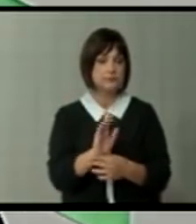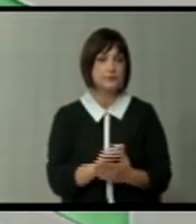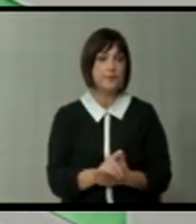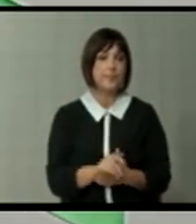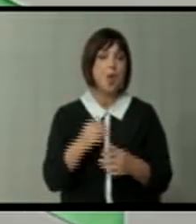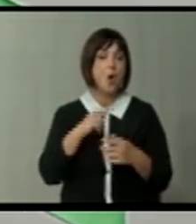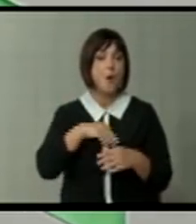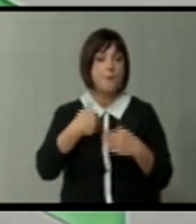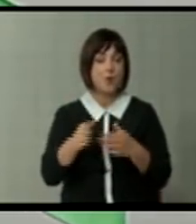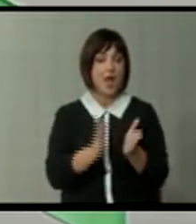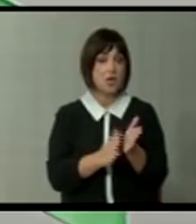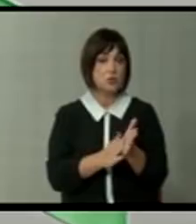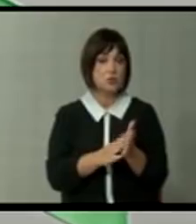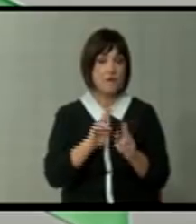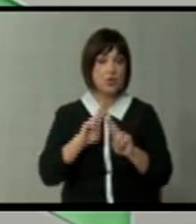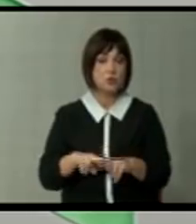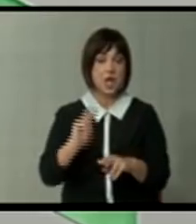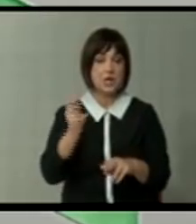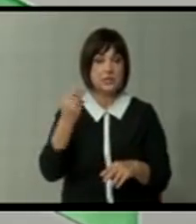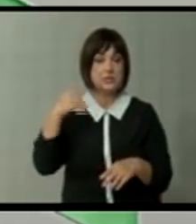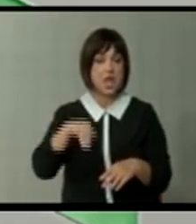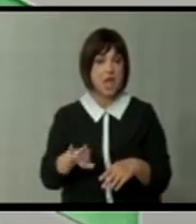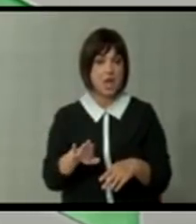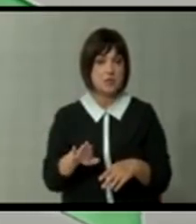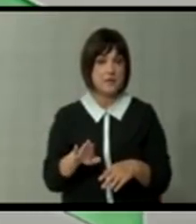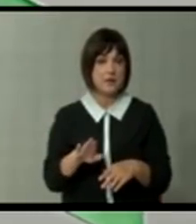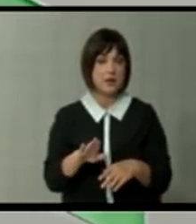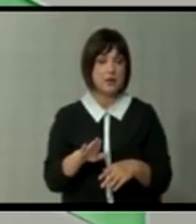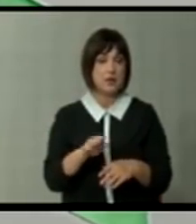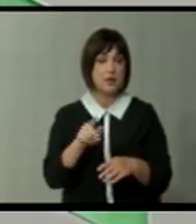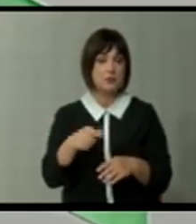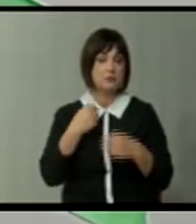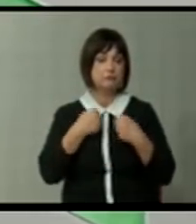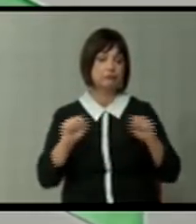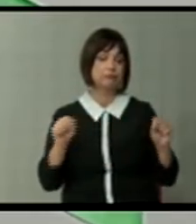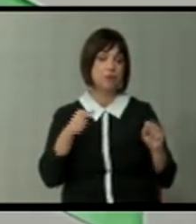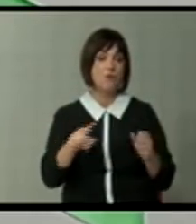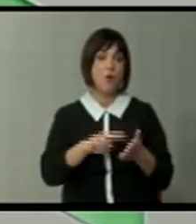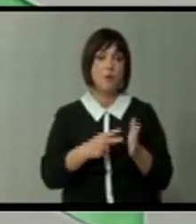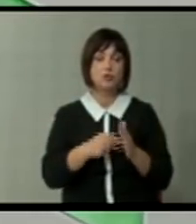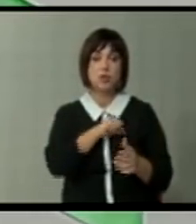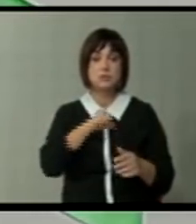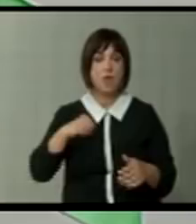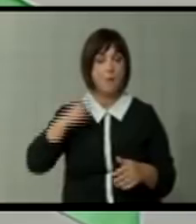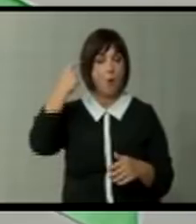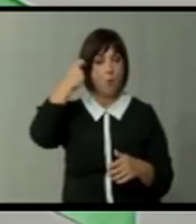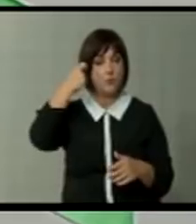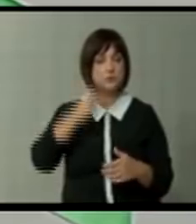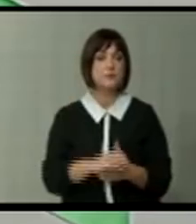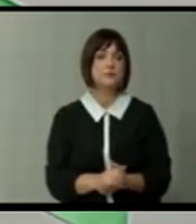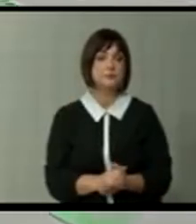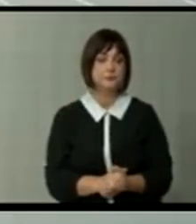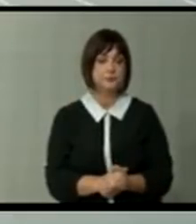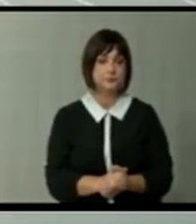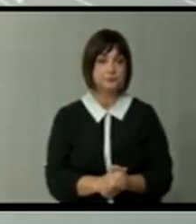Покрај такви докази вие да ја оставите Катица Јанева на рад, тоа ја е политичко самоубиство. Сега да кажам,